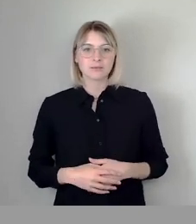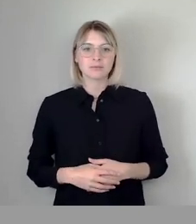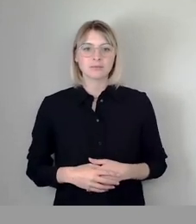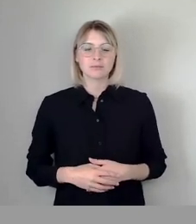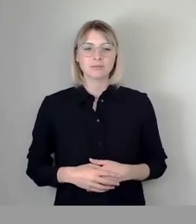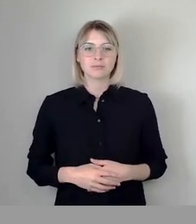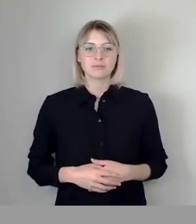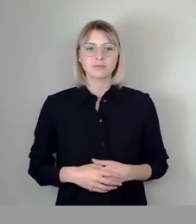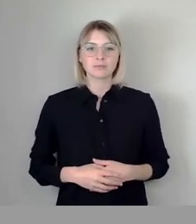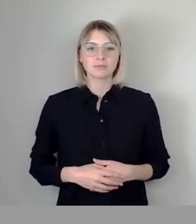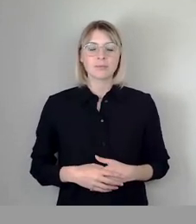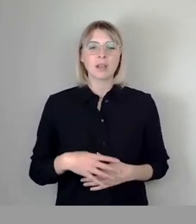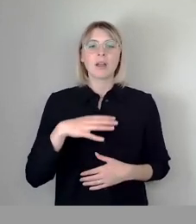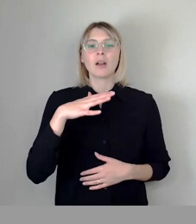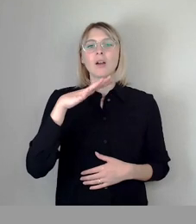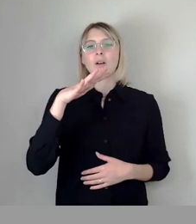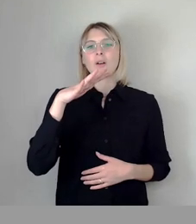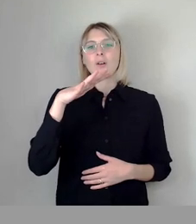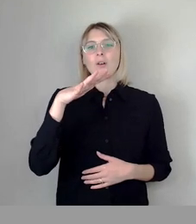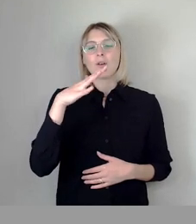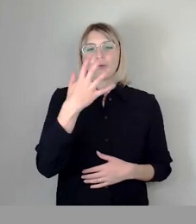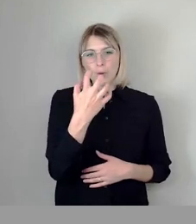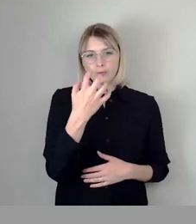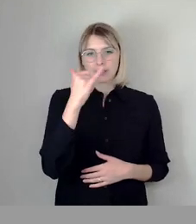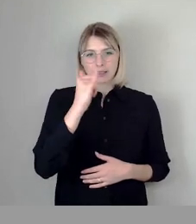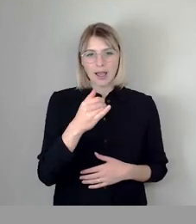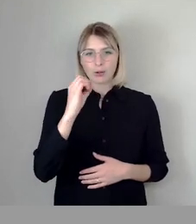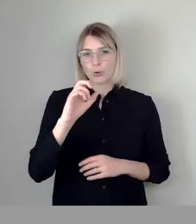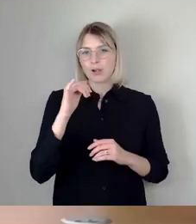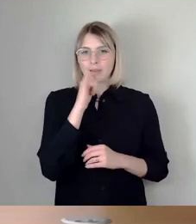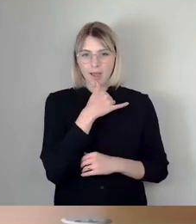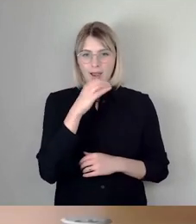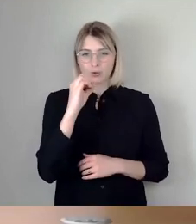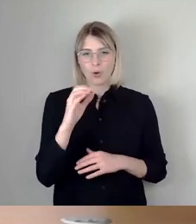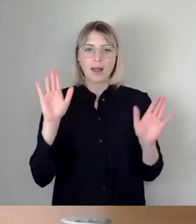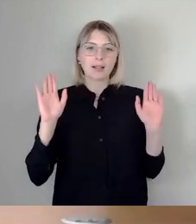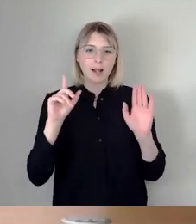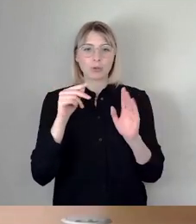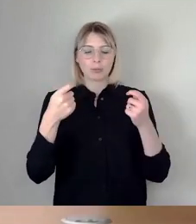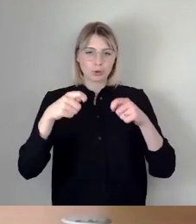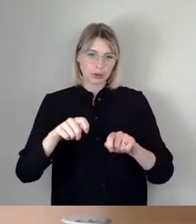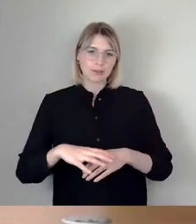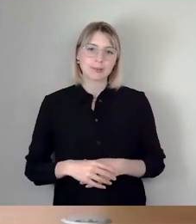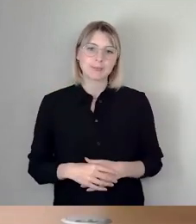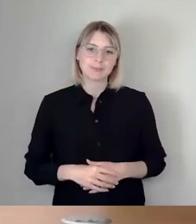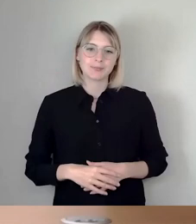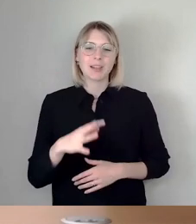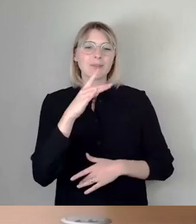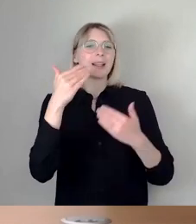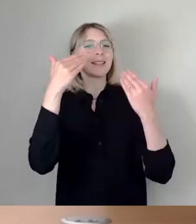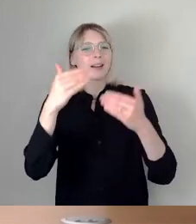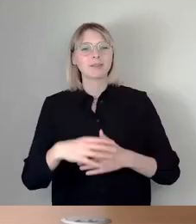Mit 50 Ja, Null, Nein, Null, Enthaltung, einstimmig, so beschlossen. Vielen Dank. Wir kommen zu Top